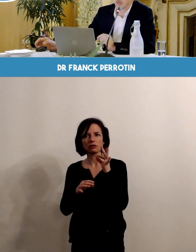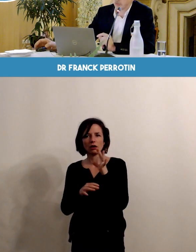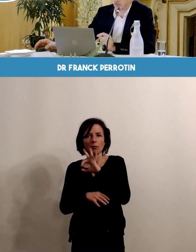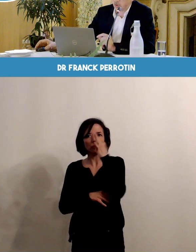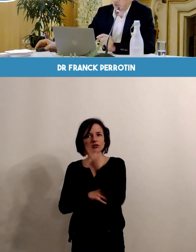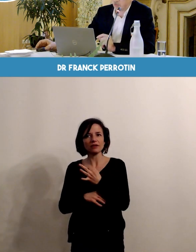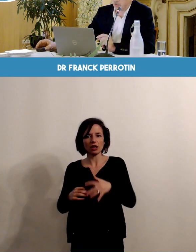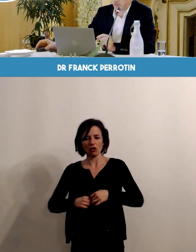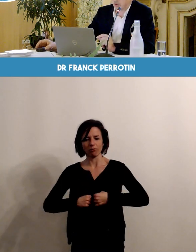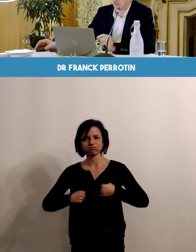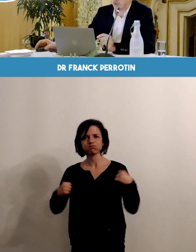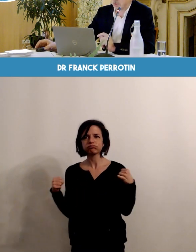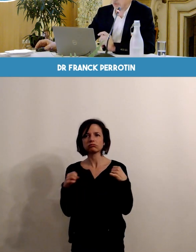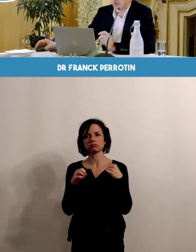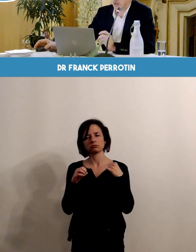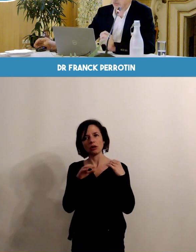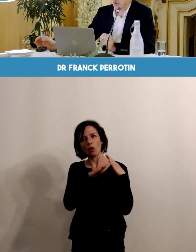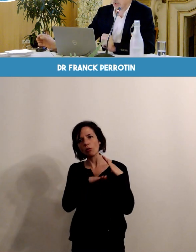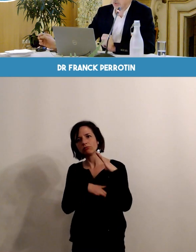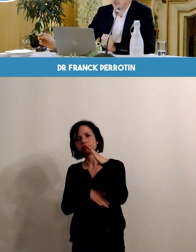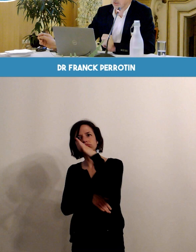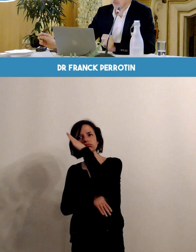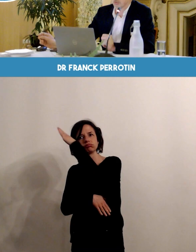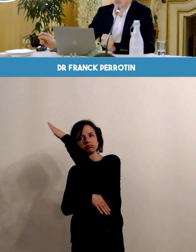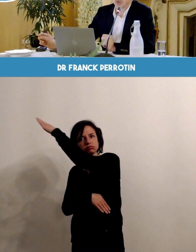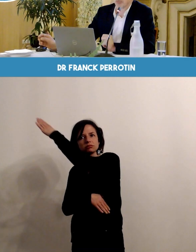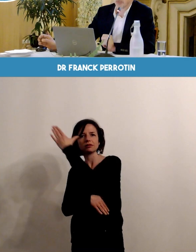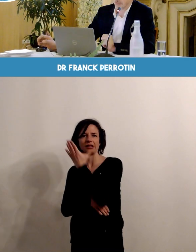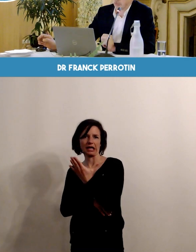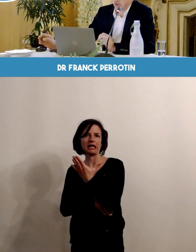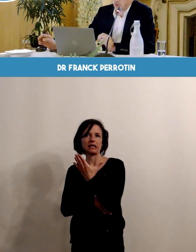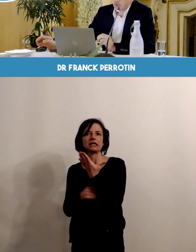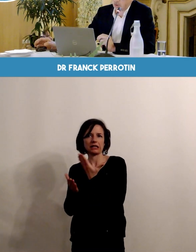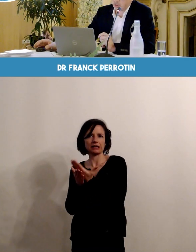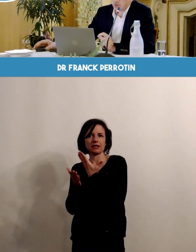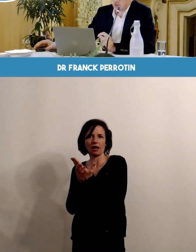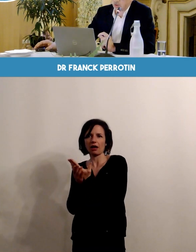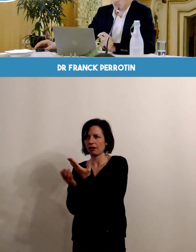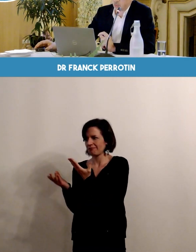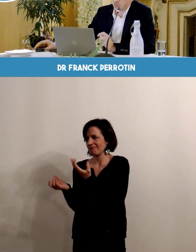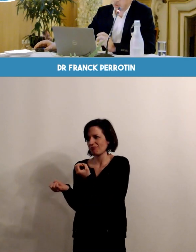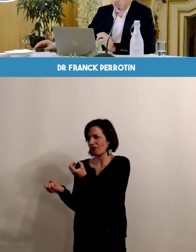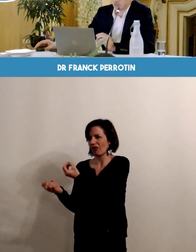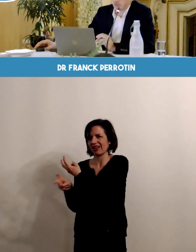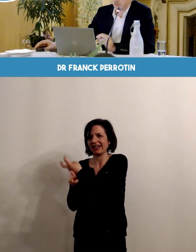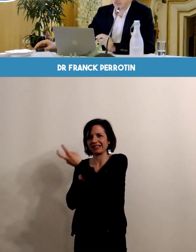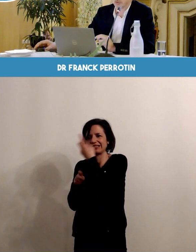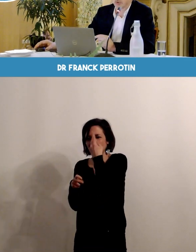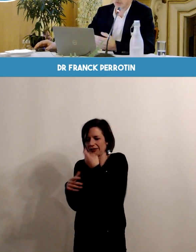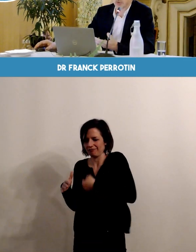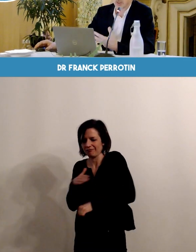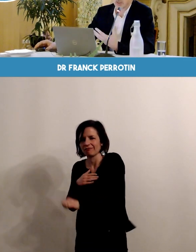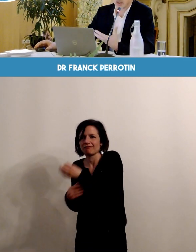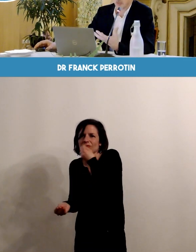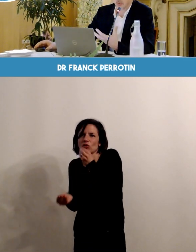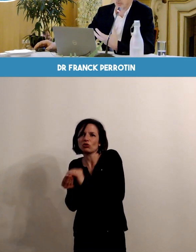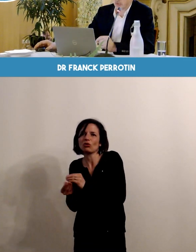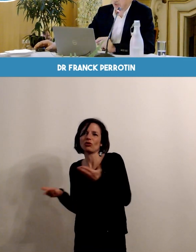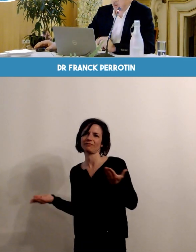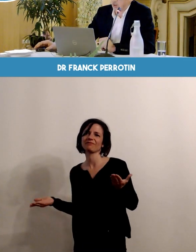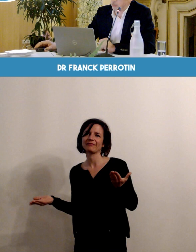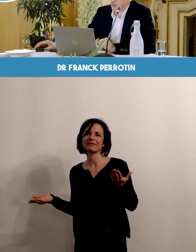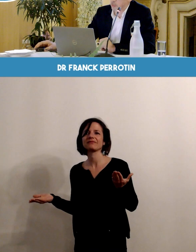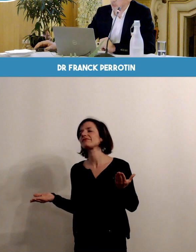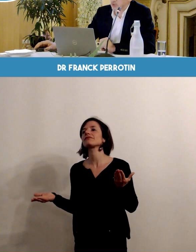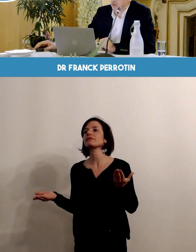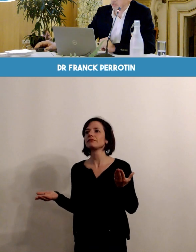France de façon très alarmante fait que là aussi c'est quelque chose qui peut jouer sur l'évolution de la